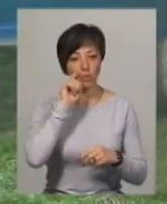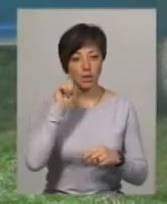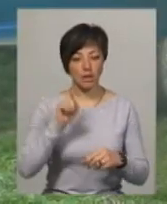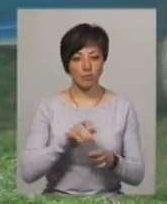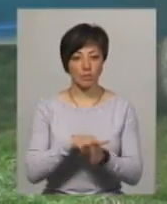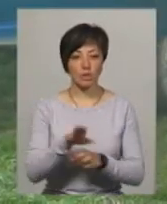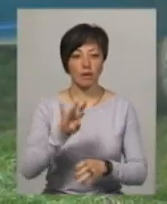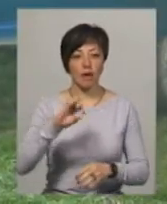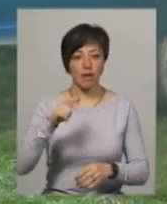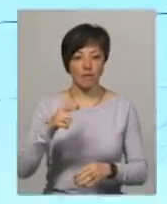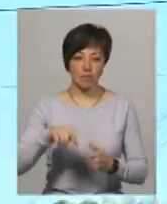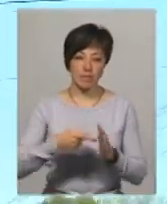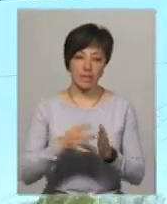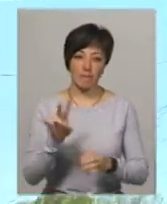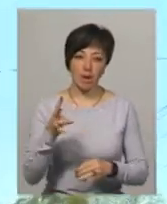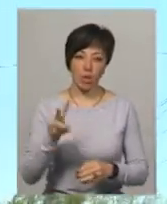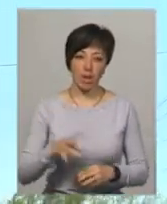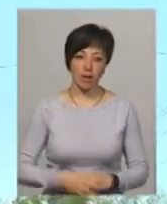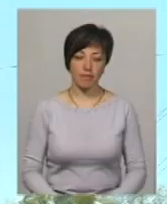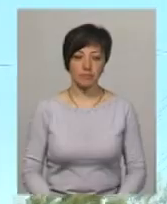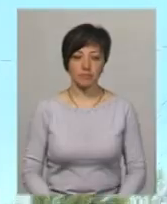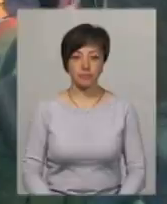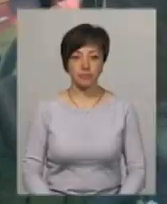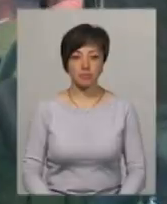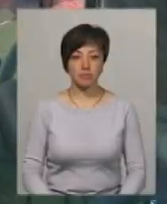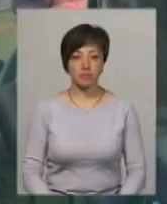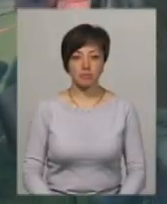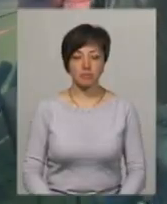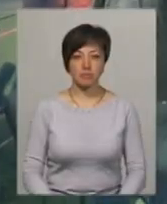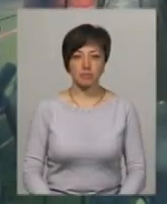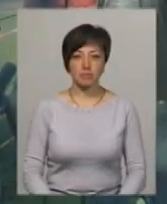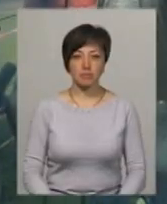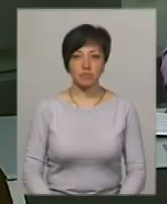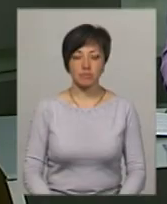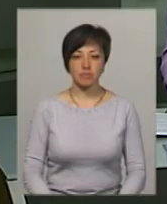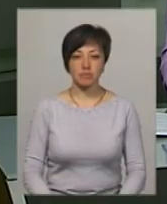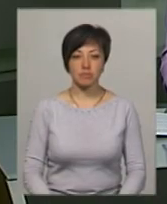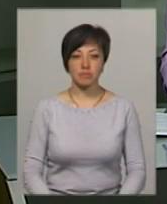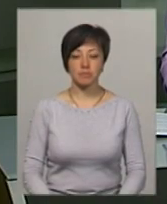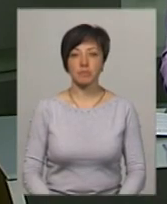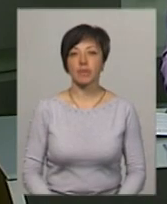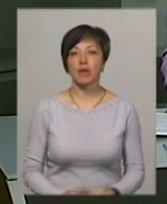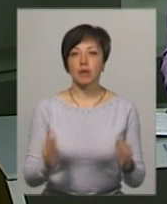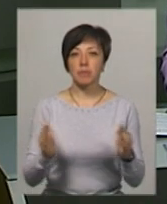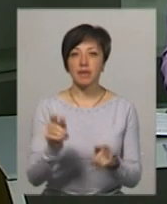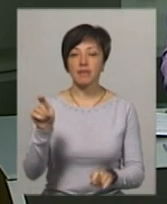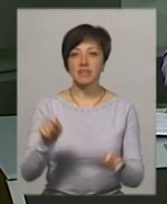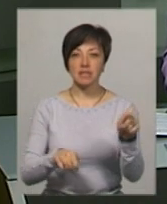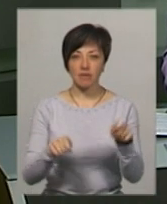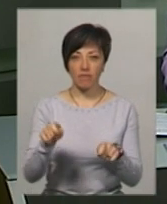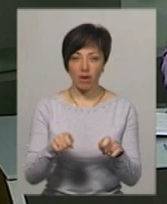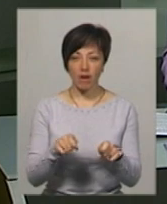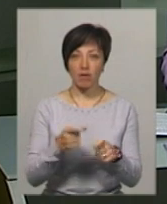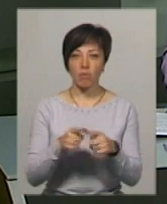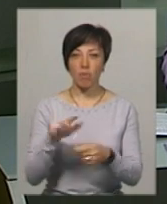відбудеться у травні в місті Миколаїв. Андрій Гуманий, Юрій Чорний, новини поділяння «Центр». Міні-фестиваль повітряних зміїв